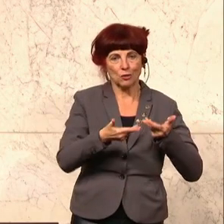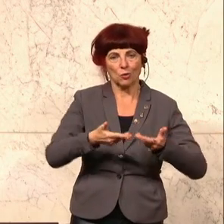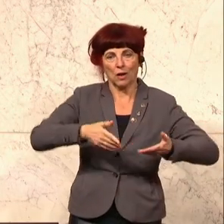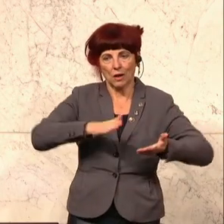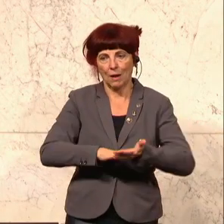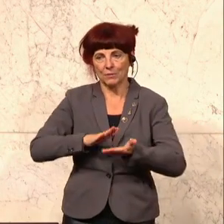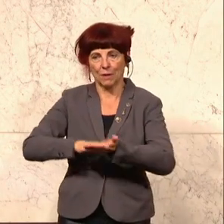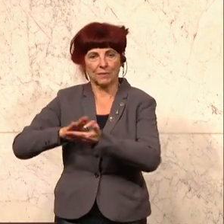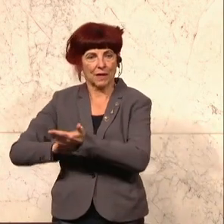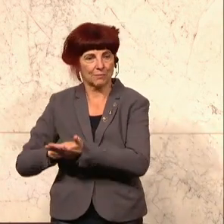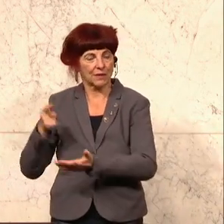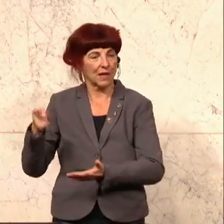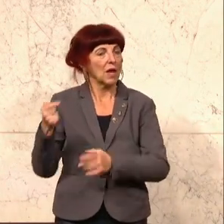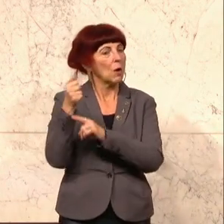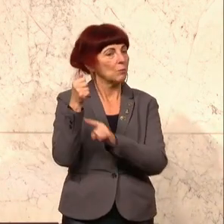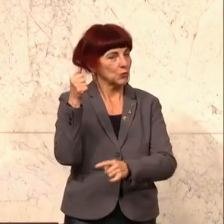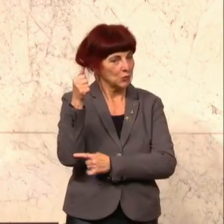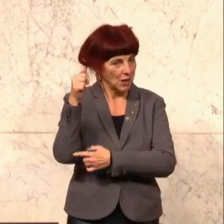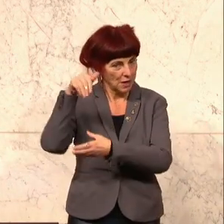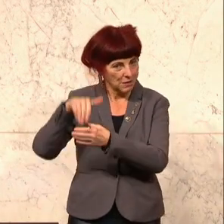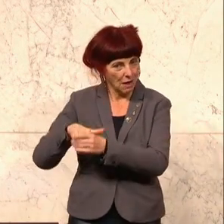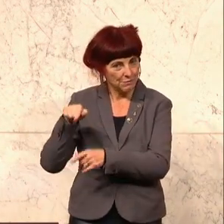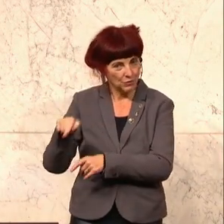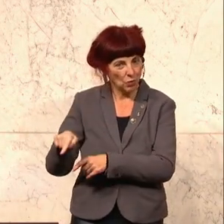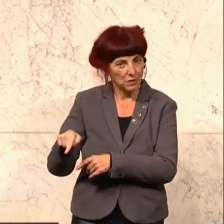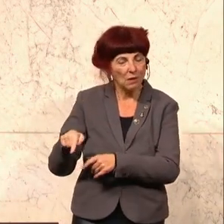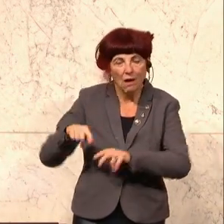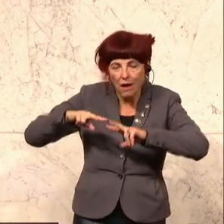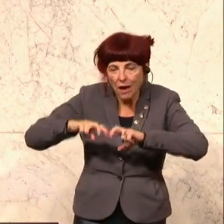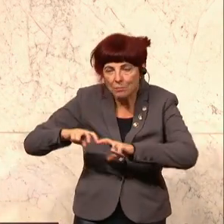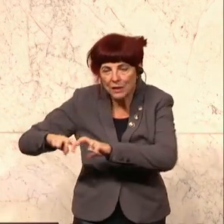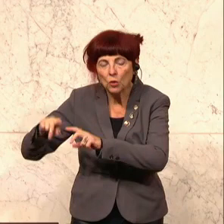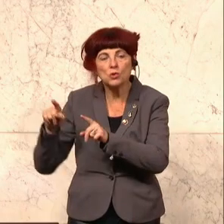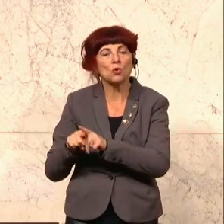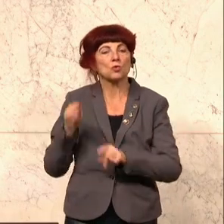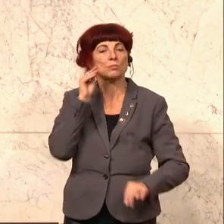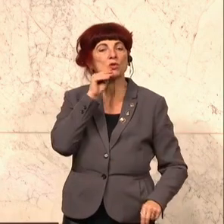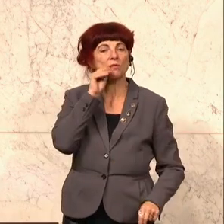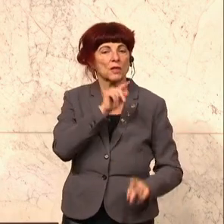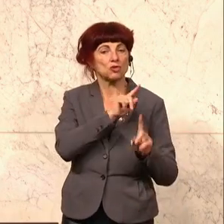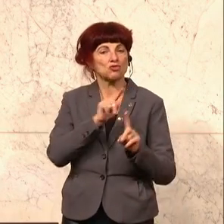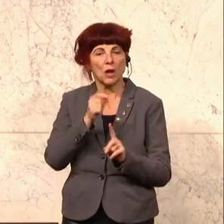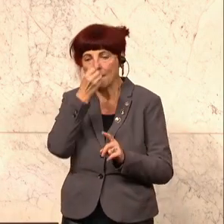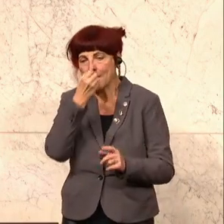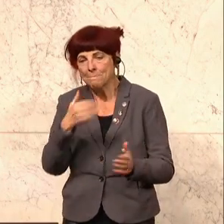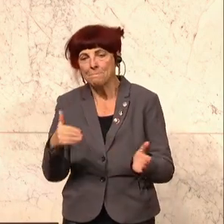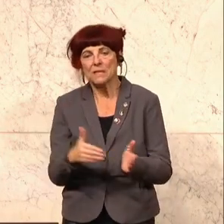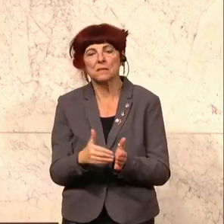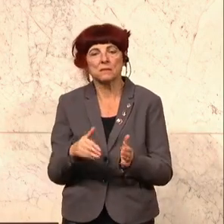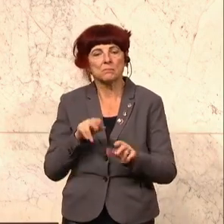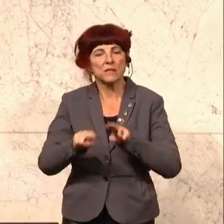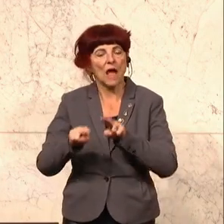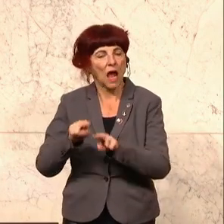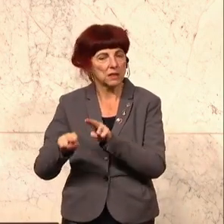Stelle, in der diese Ermittlungs und Beschwerdestelle für Misshandlungsvorwürfe, die abgekürzte